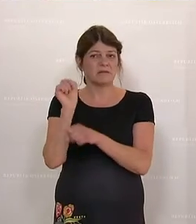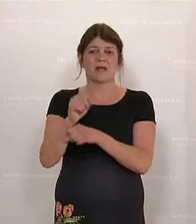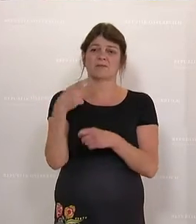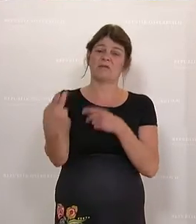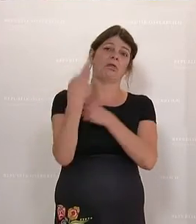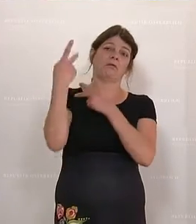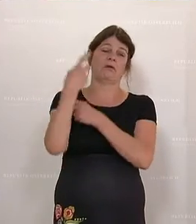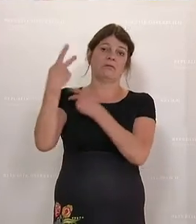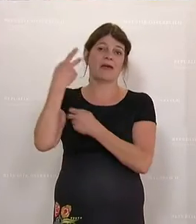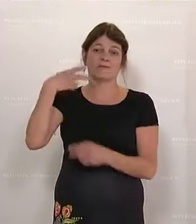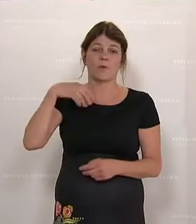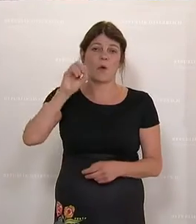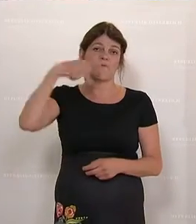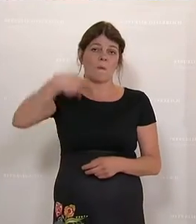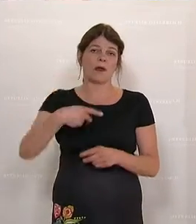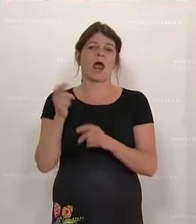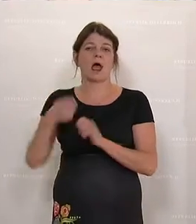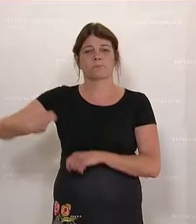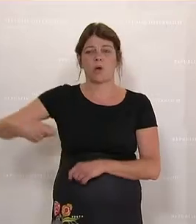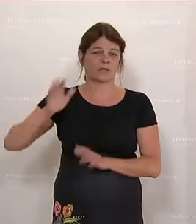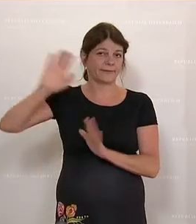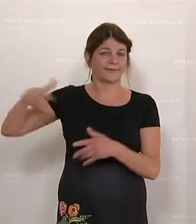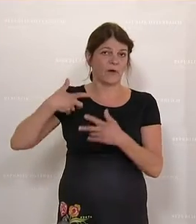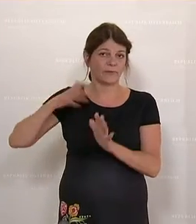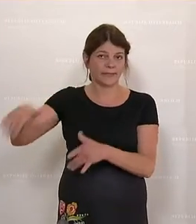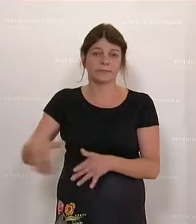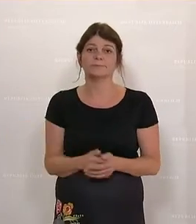ÖVP-Abgeordneten. Zurück zum Thema hier.